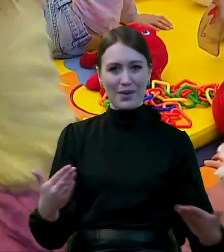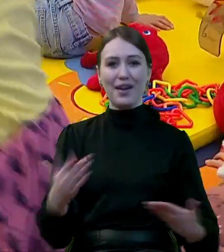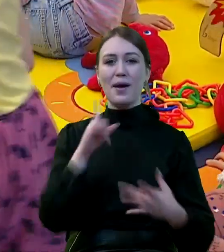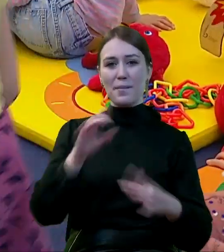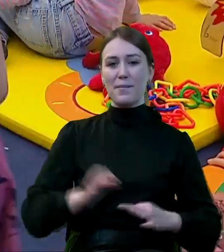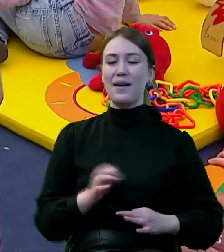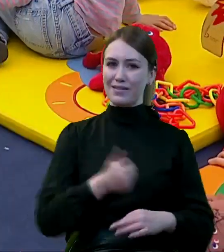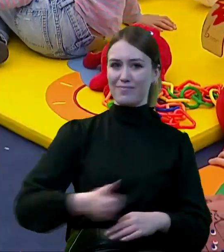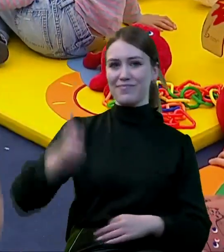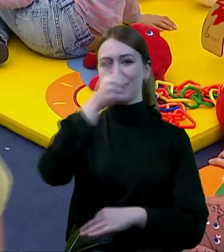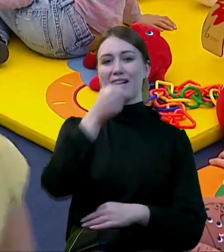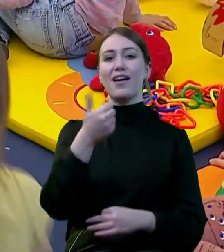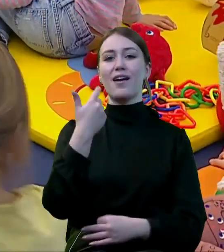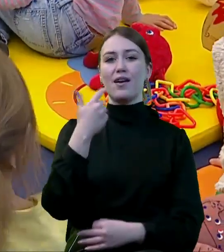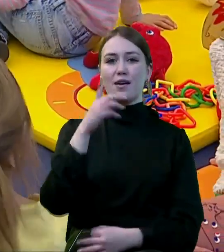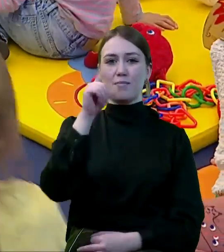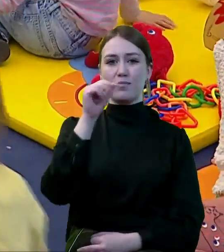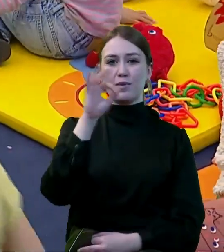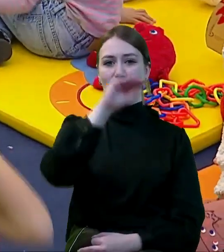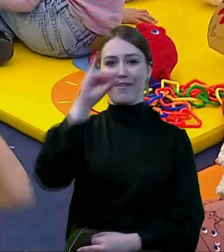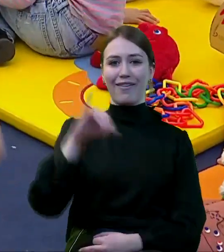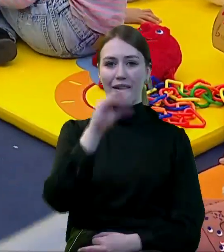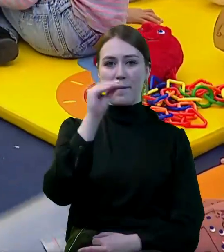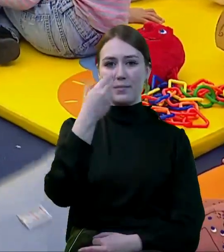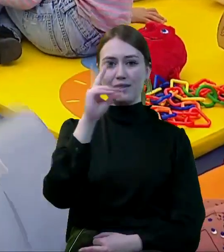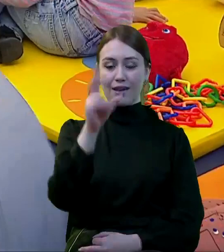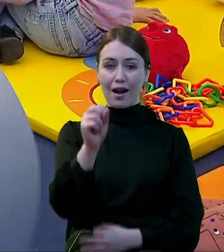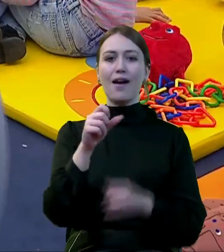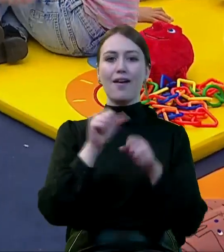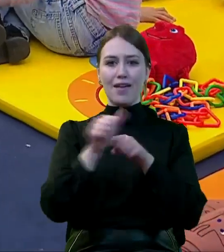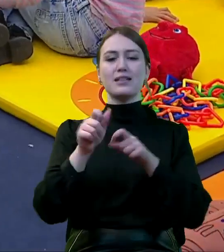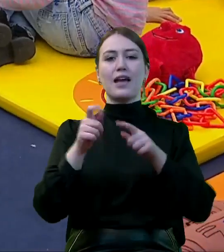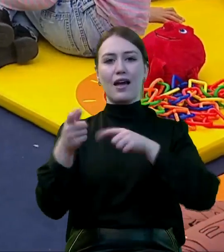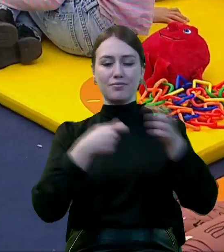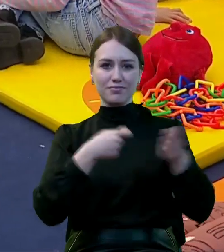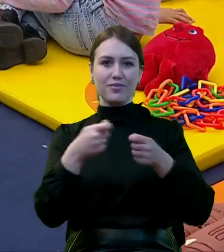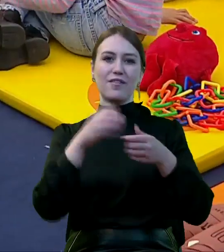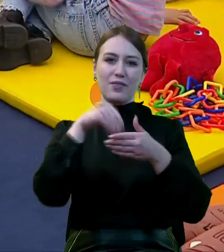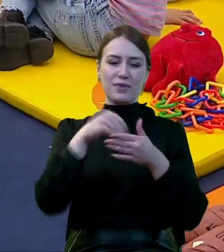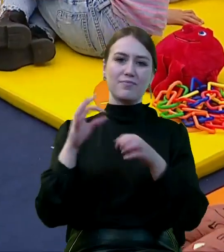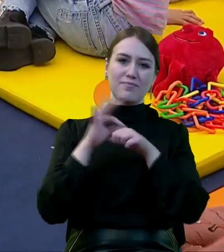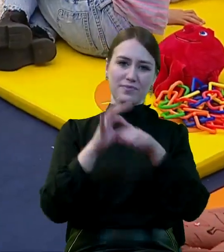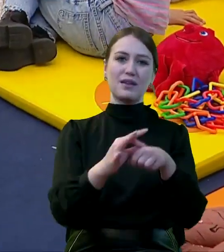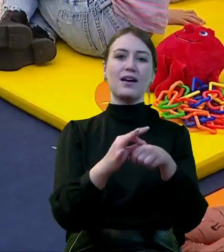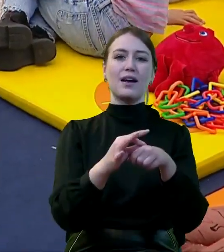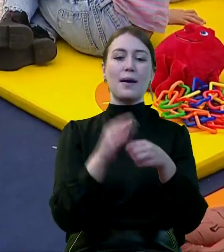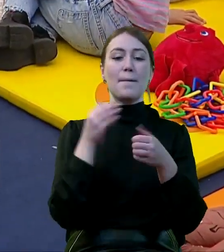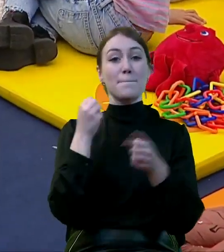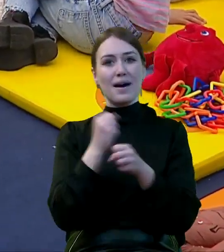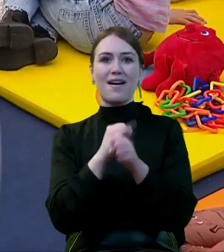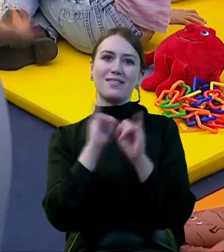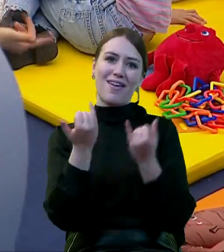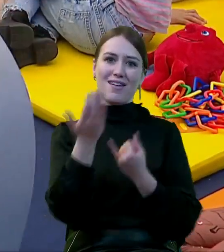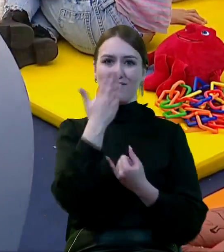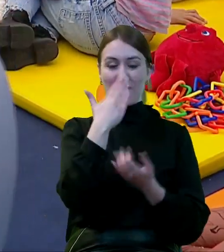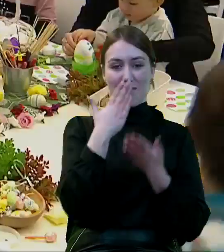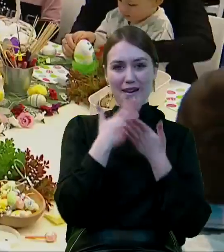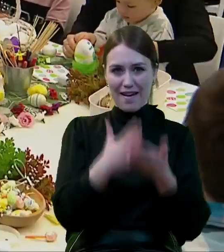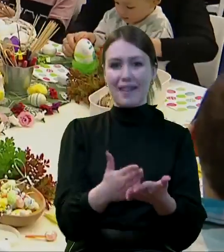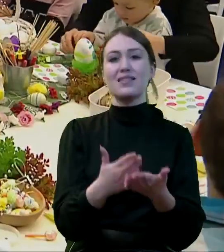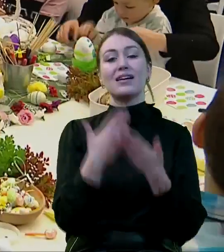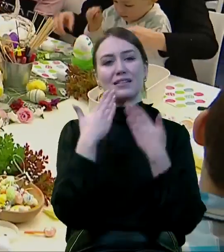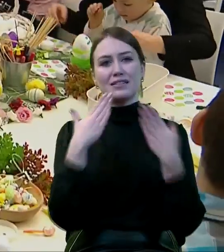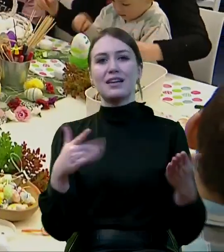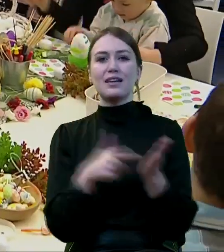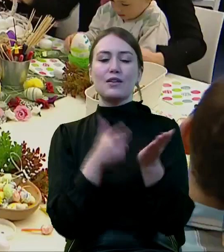przewodniczącej Dorocie Bojemskiej, która kieruje razem z panią minister pracami tej rady, dzięki czemu cenne